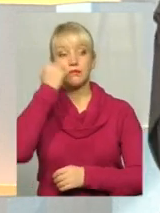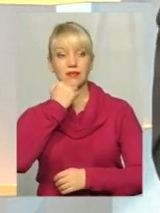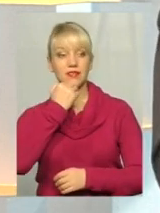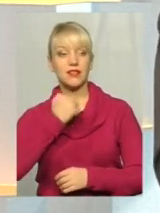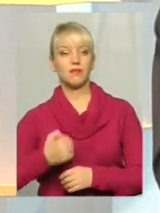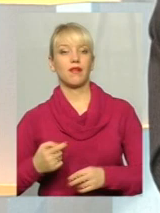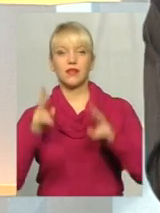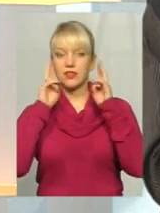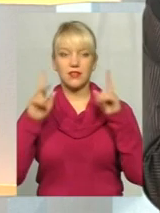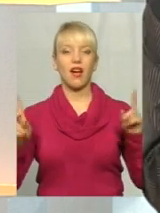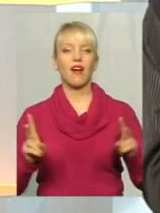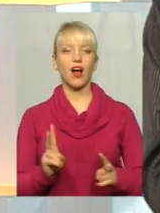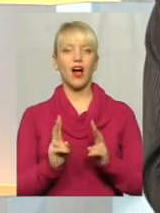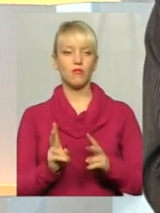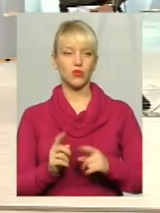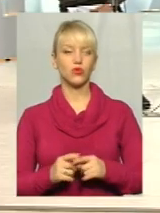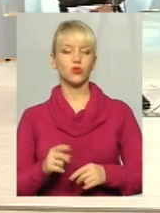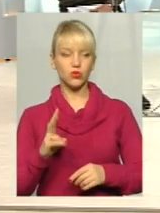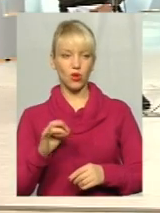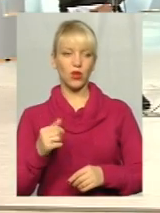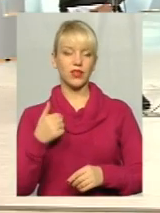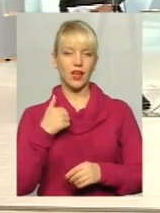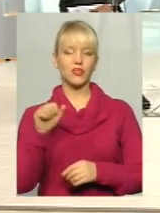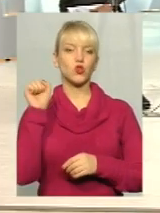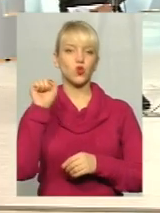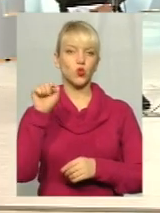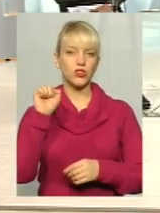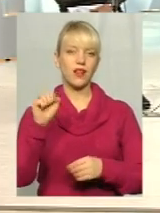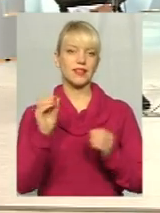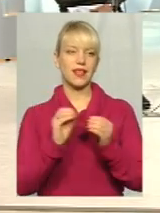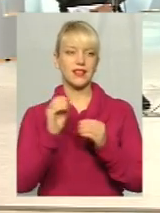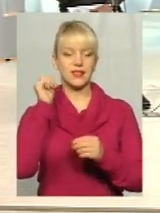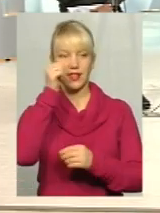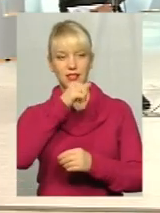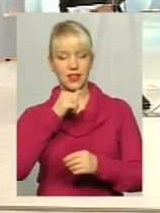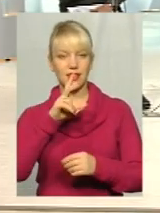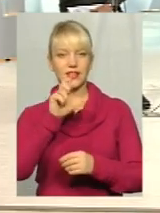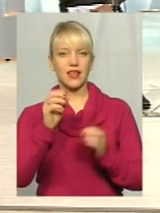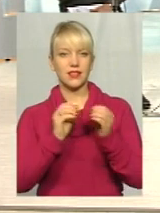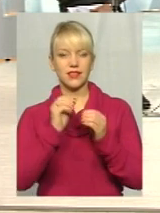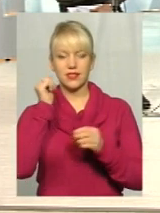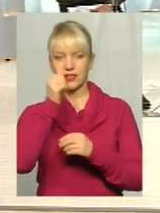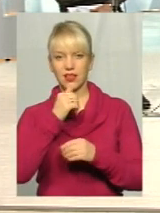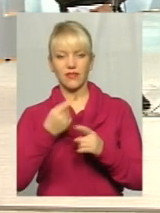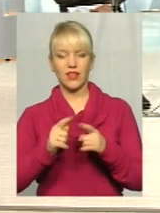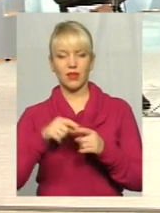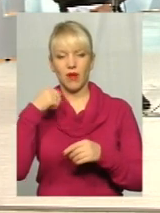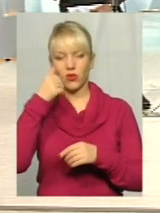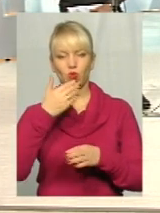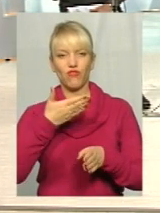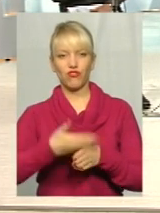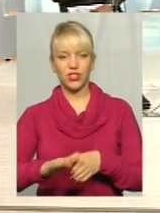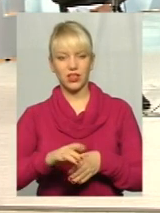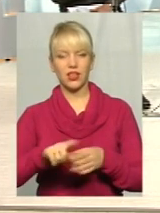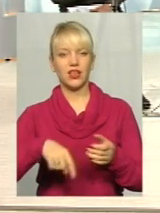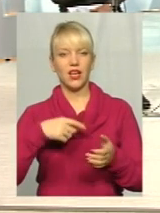знаю, кого. за 100 тисячі ми працюємо. Я стучався 10 років. За 10 років в цьому році виделили